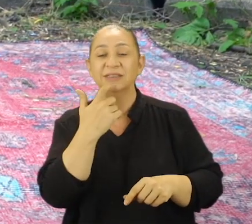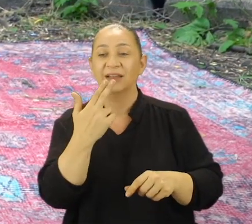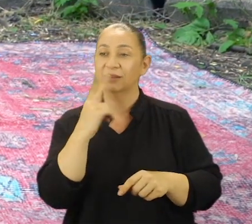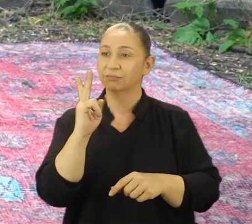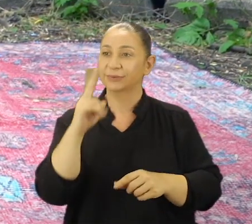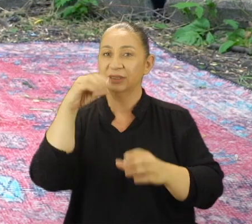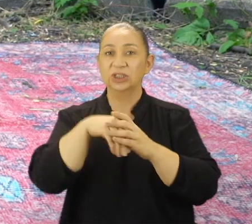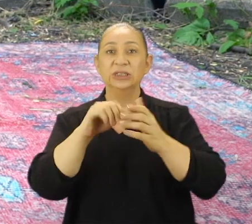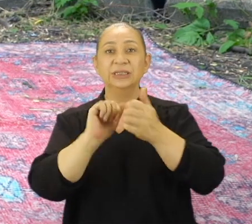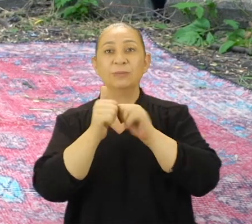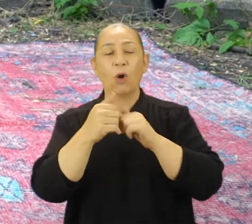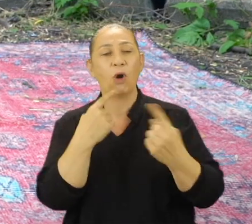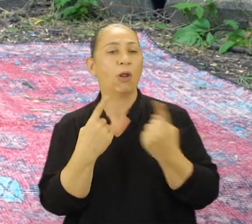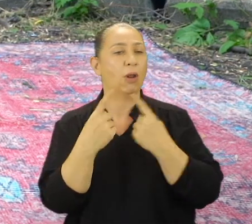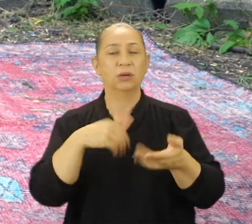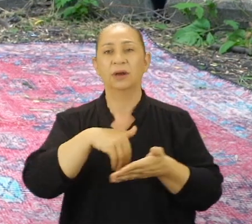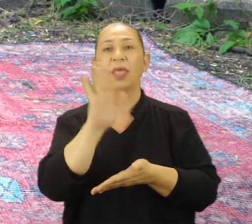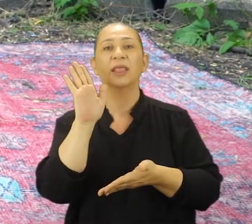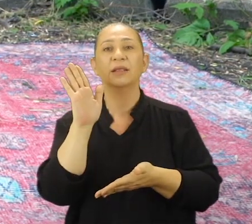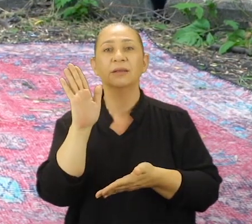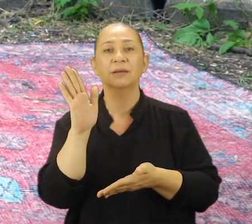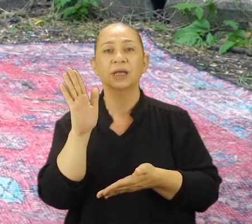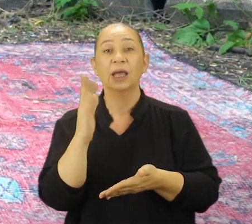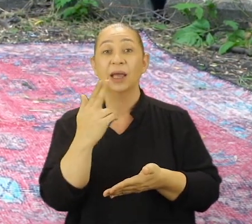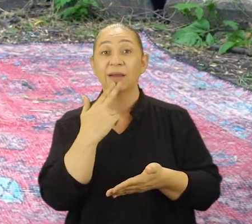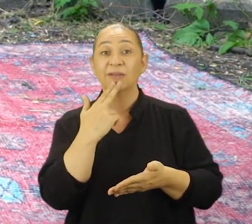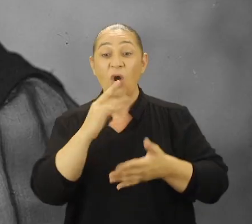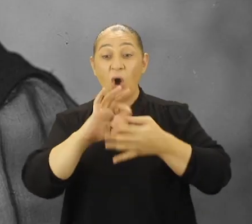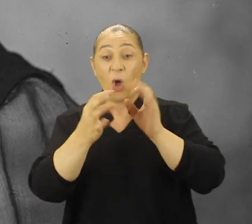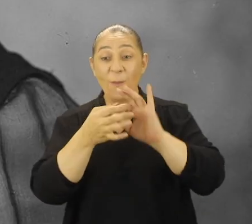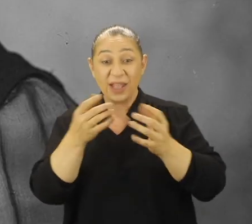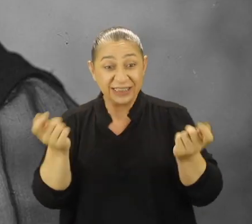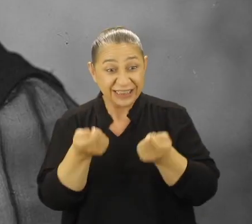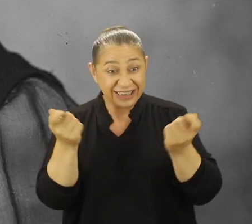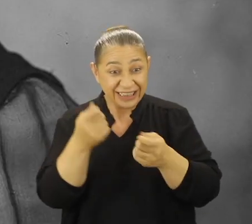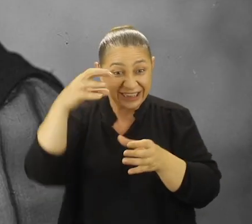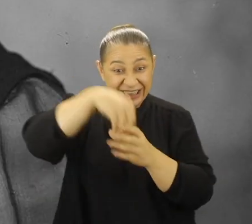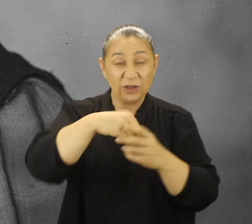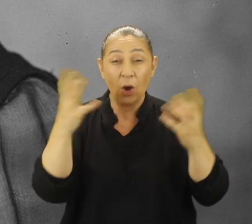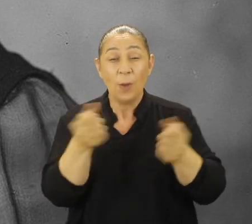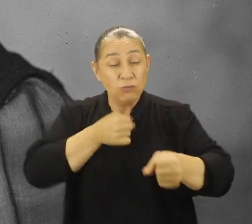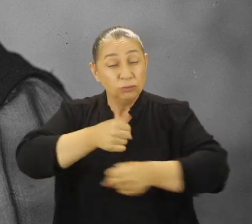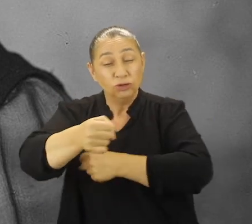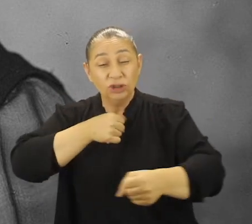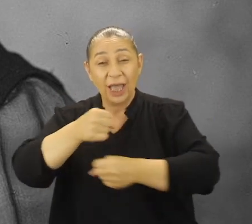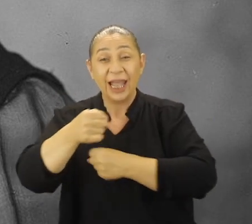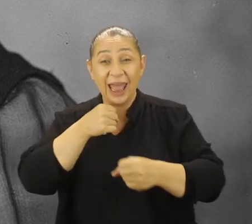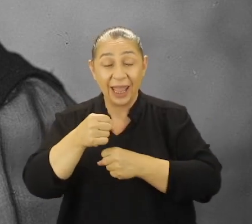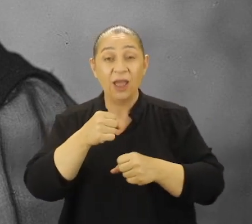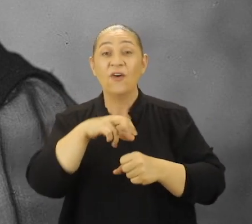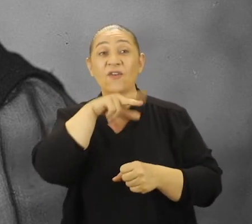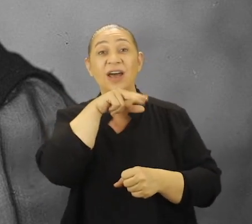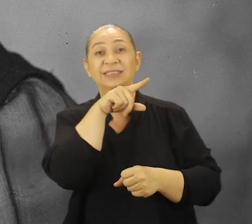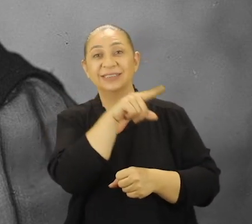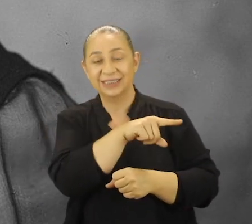yılında kadınlar için spor görüşmeleri reddedilmişti. Kadınların olimpik hareketin bir parçası olmak için verdiği